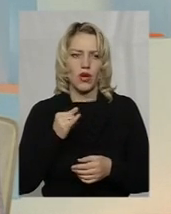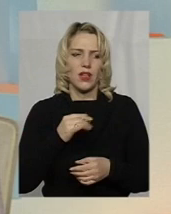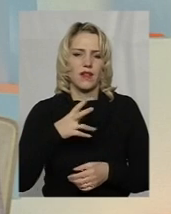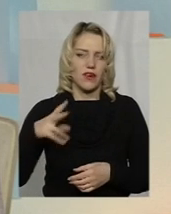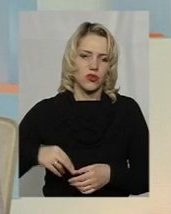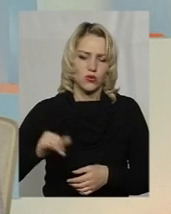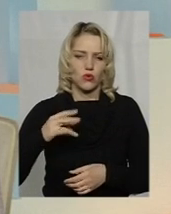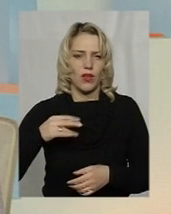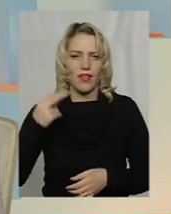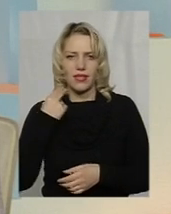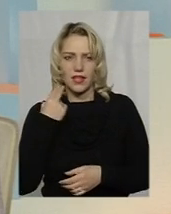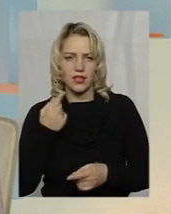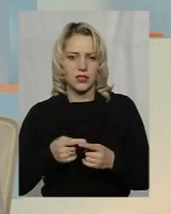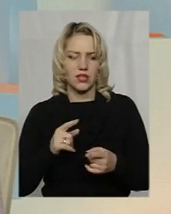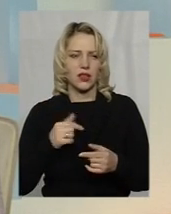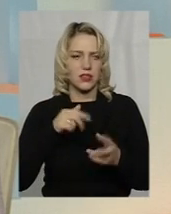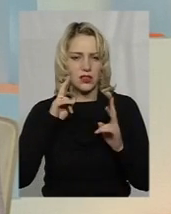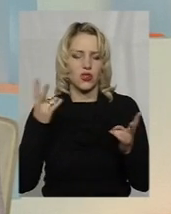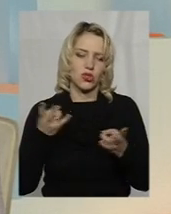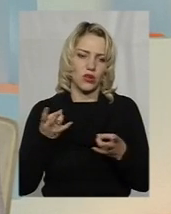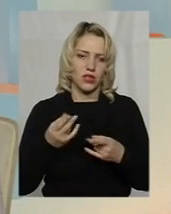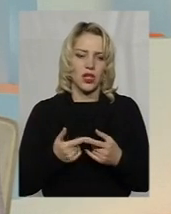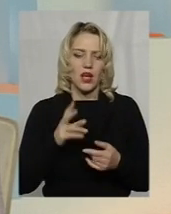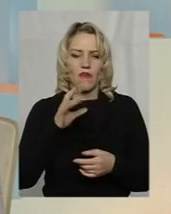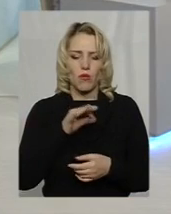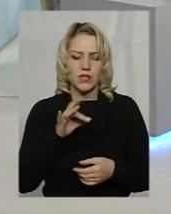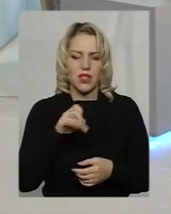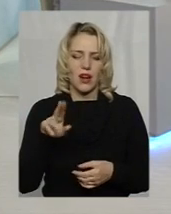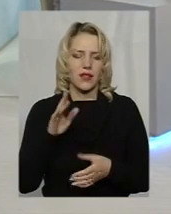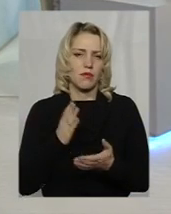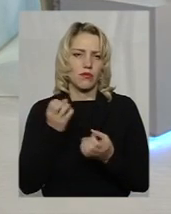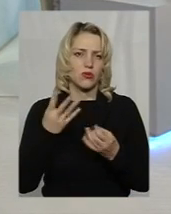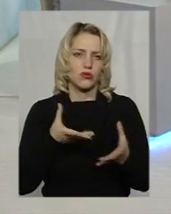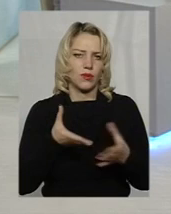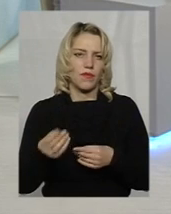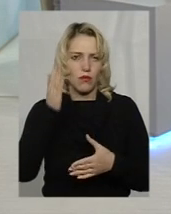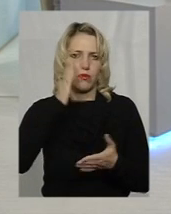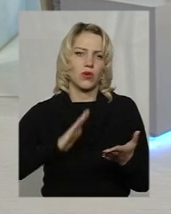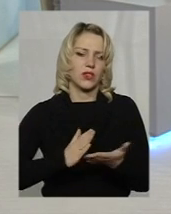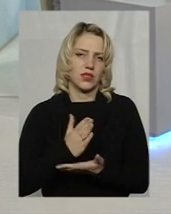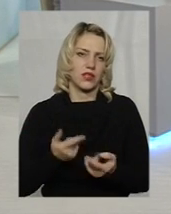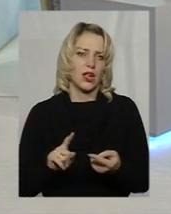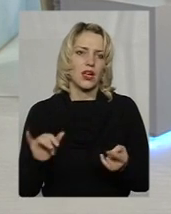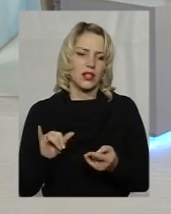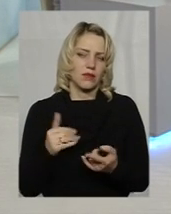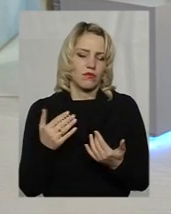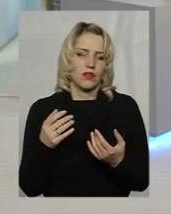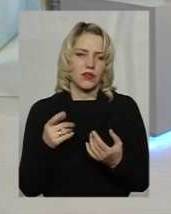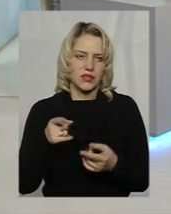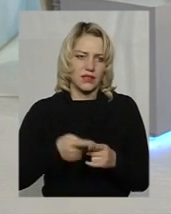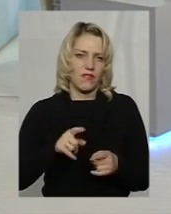доречно, тому що в обласній раді, на жаль, є політичні якісь моменти, які можуть різні політичні сили використовувати.